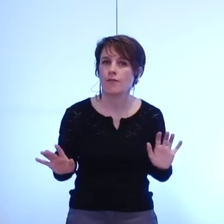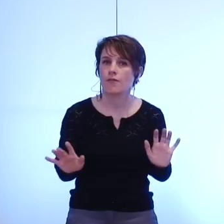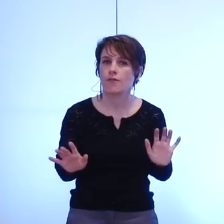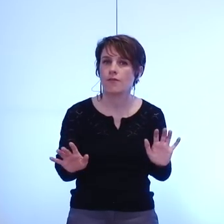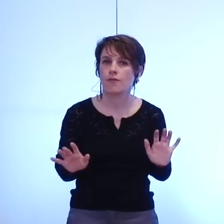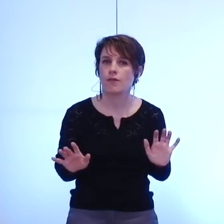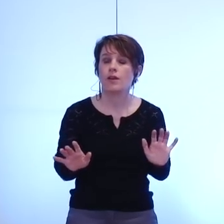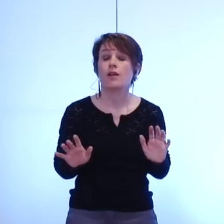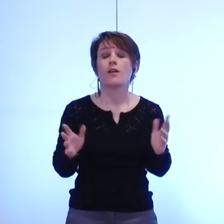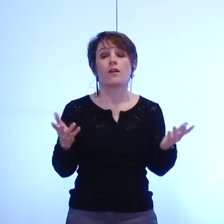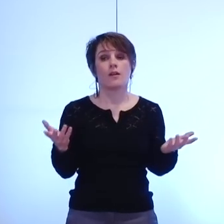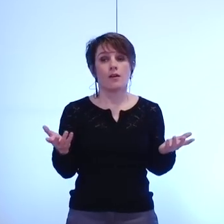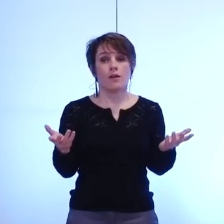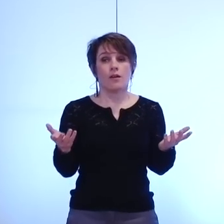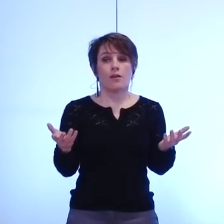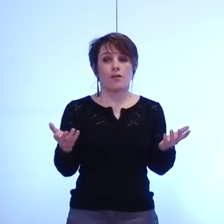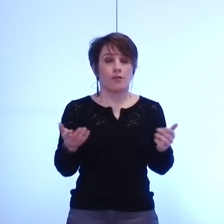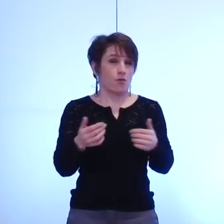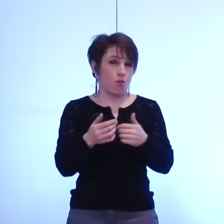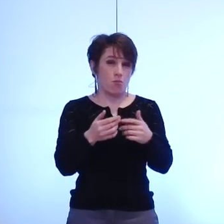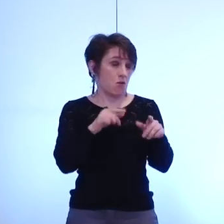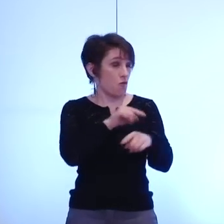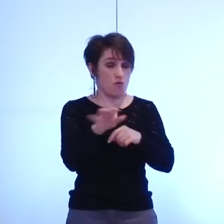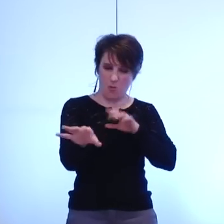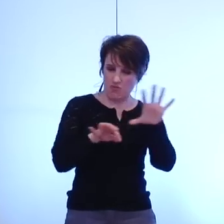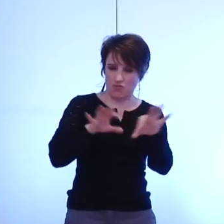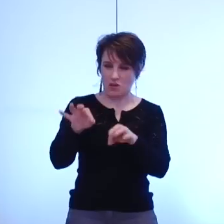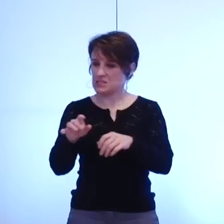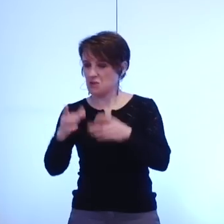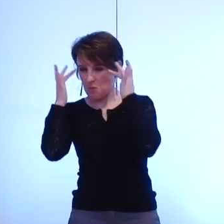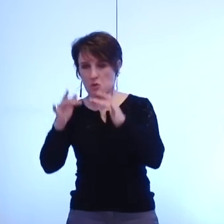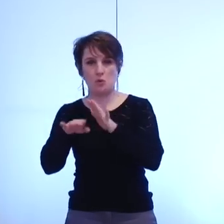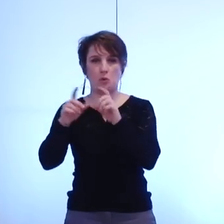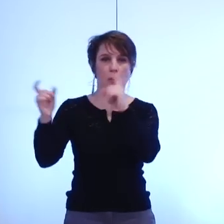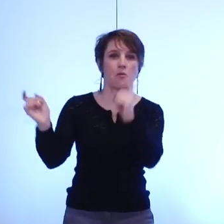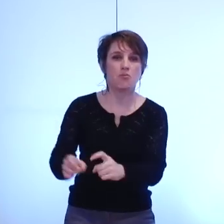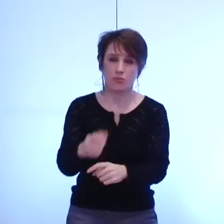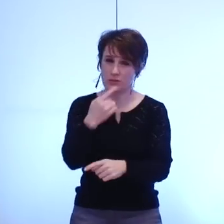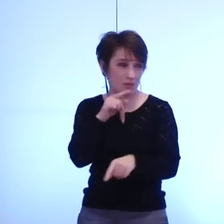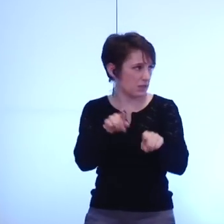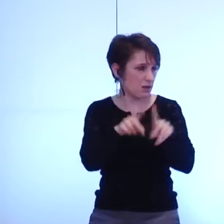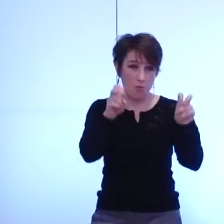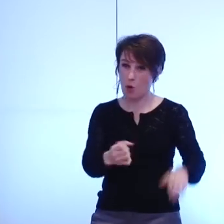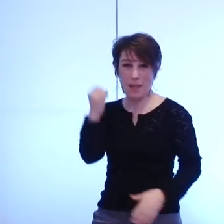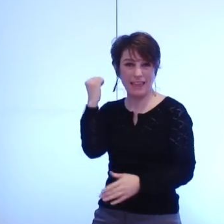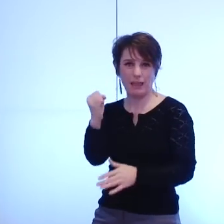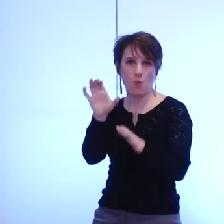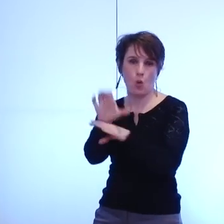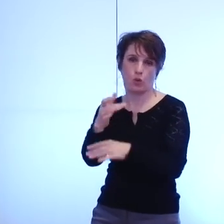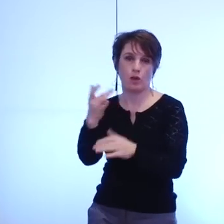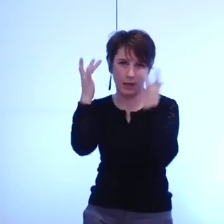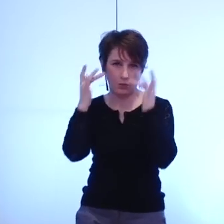Établir des choix sur une base doctrinale c'est un crime contre la culture. La réduction du champ culturel est un